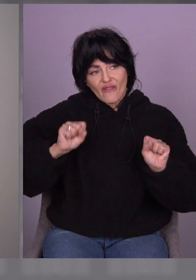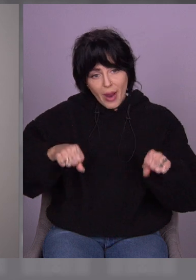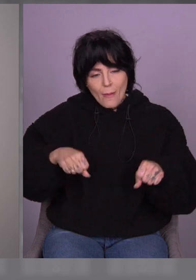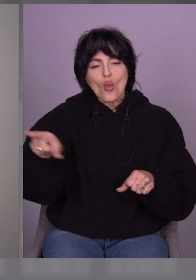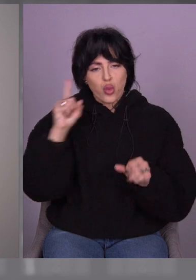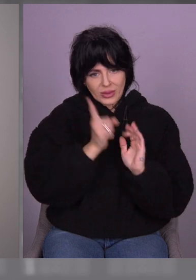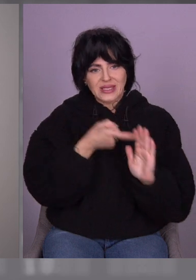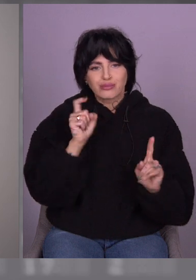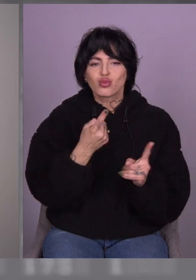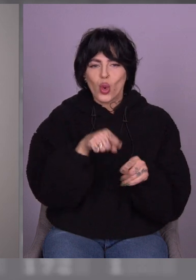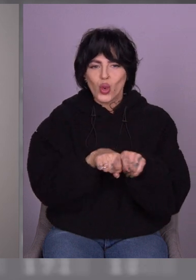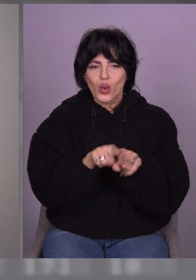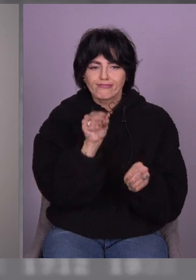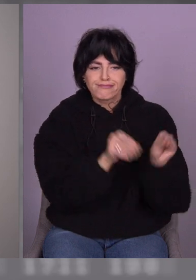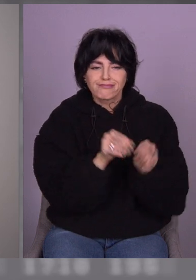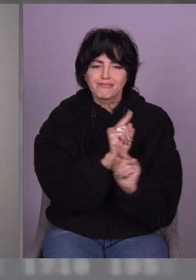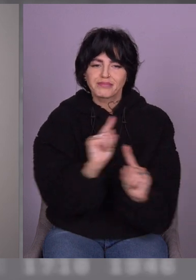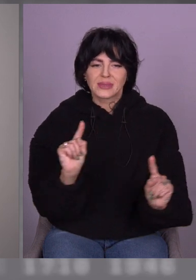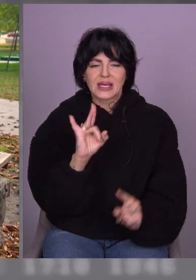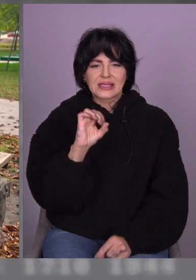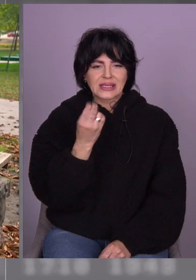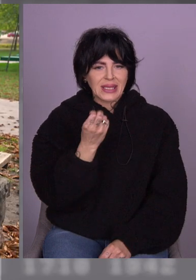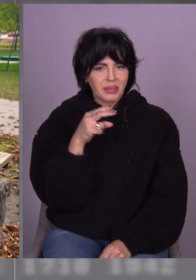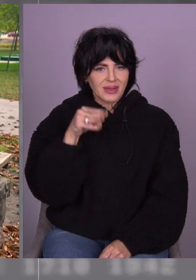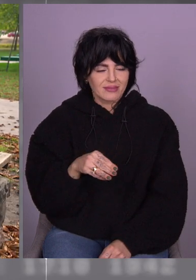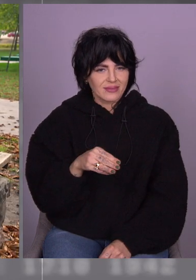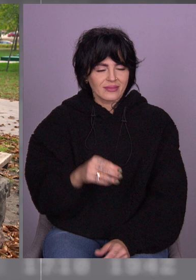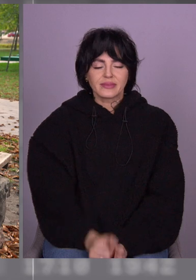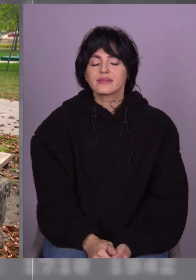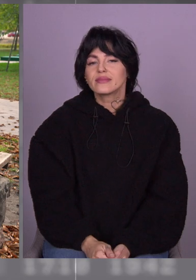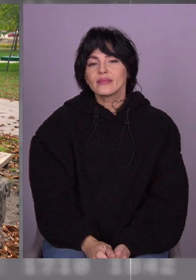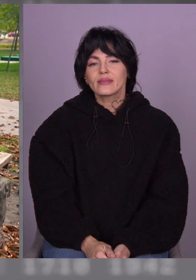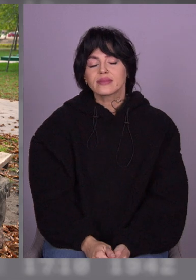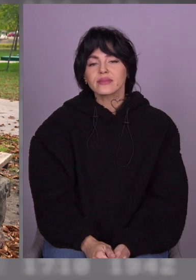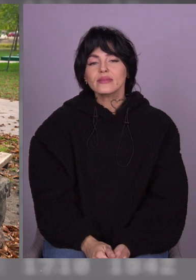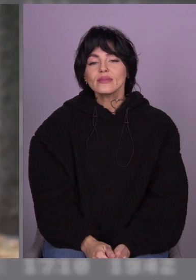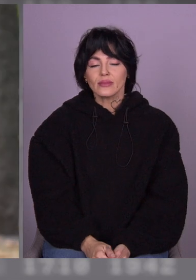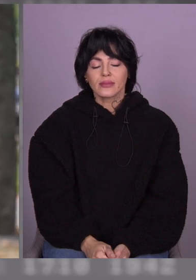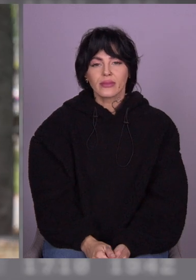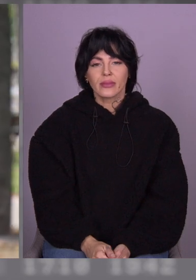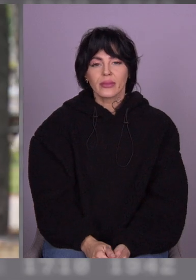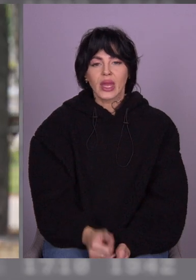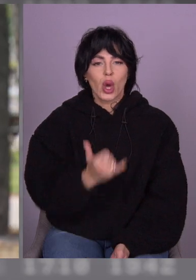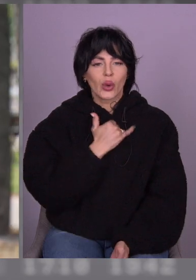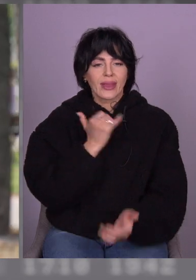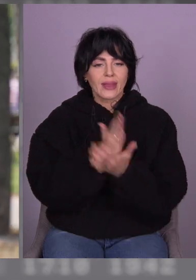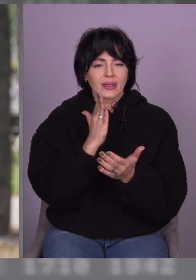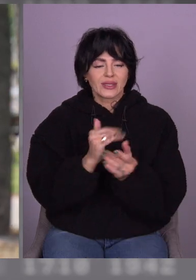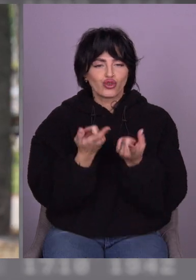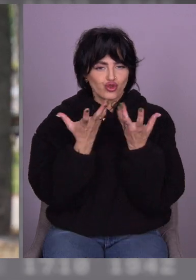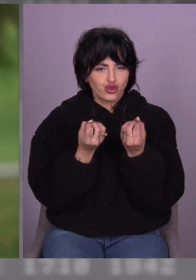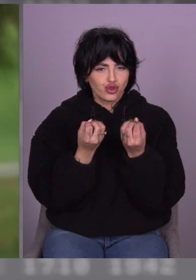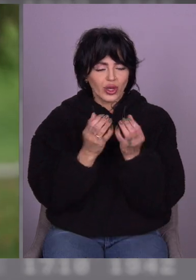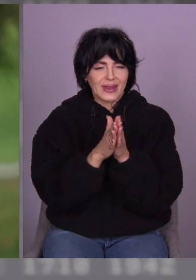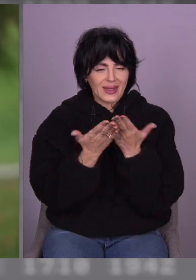впізнати, бо це ж його якась хімія. Так, наступне. У мене є книжка, яку я тату віддарувала.